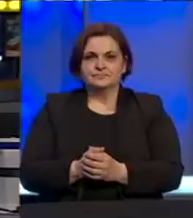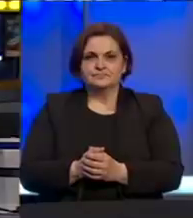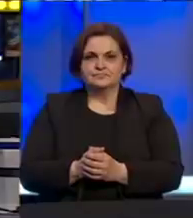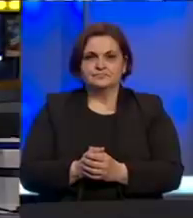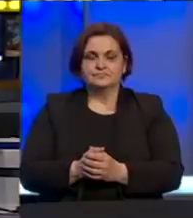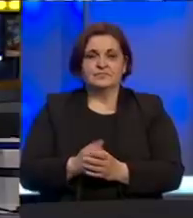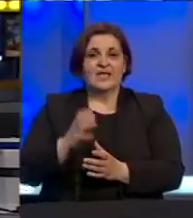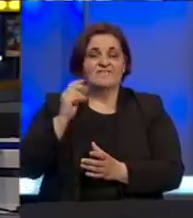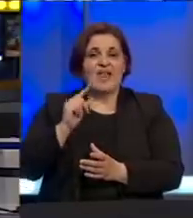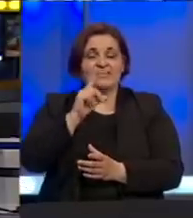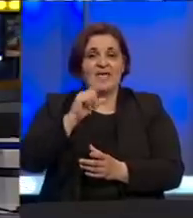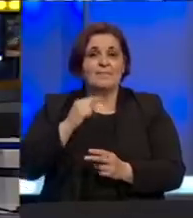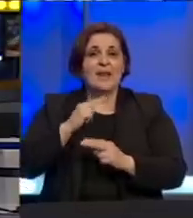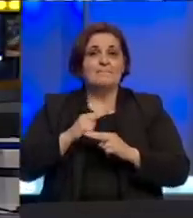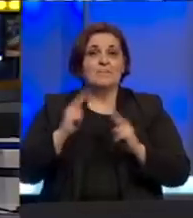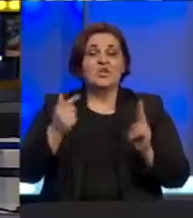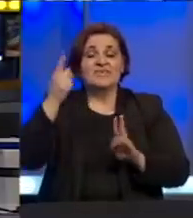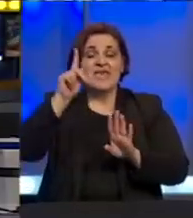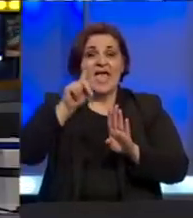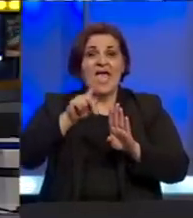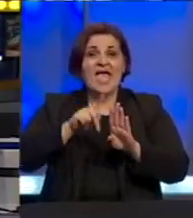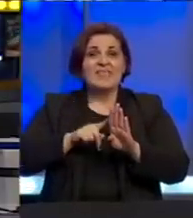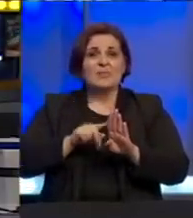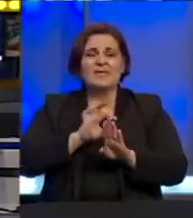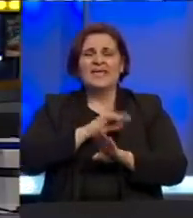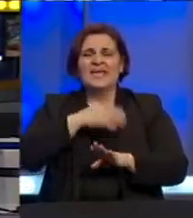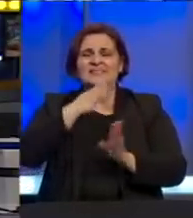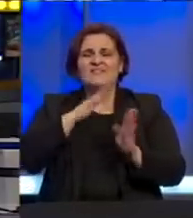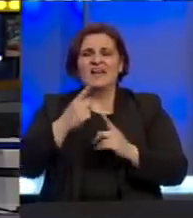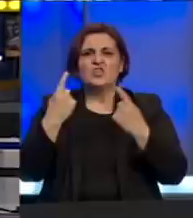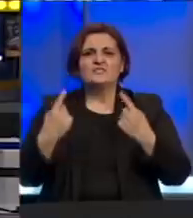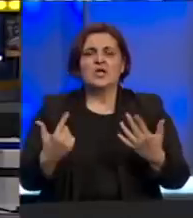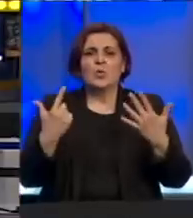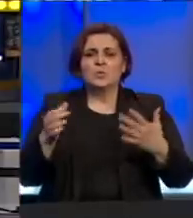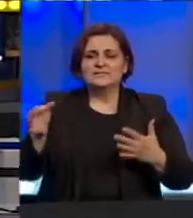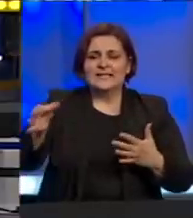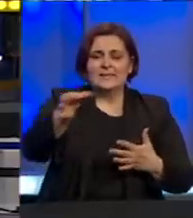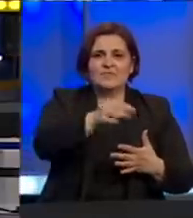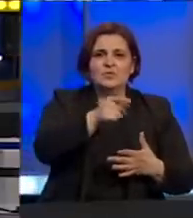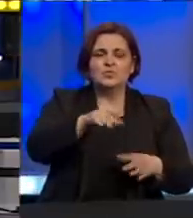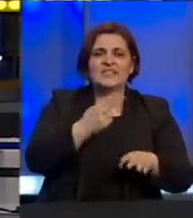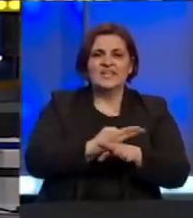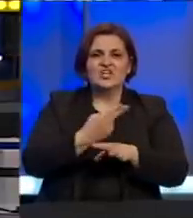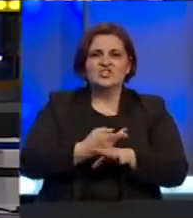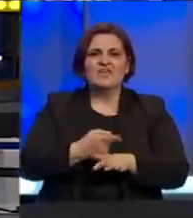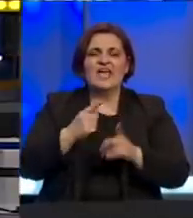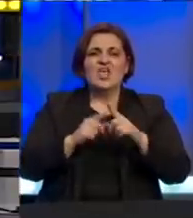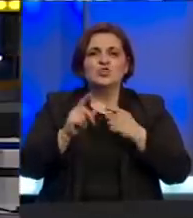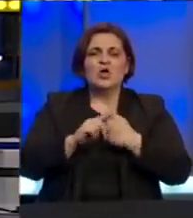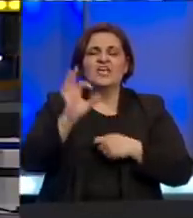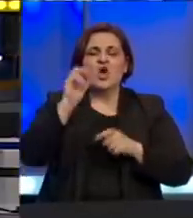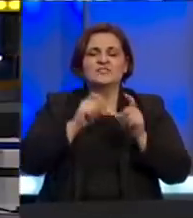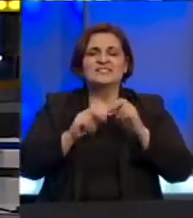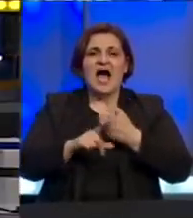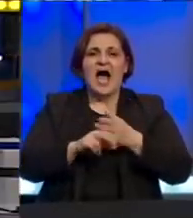Vlada Japana proglasila je jednomjesečno izvanredno stanje u sedam provincija te zemlje, uključujući Tokio i Osaku.